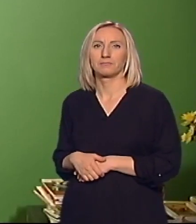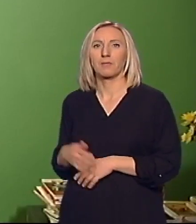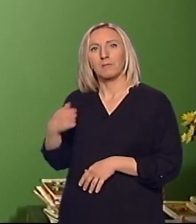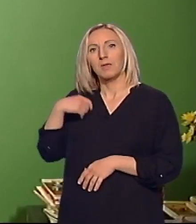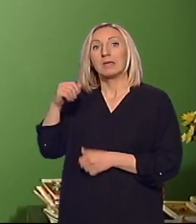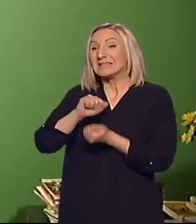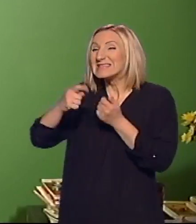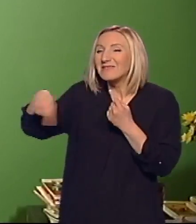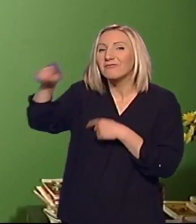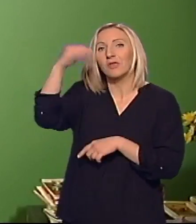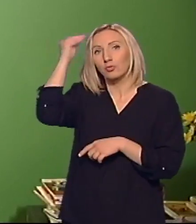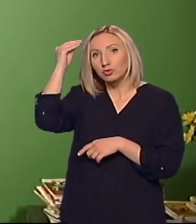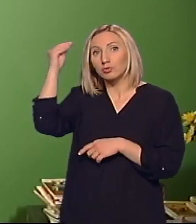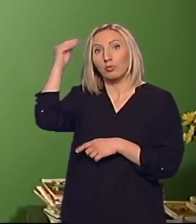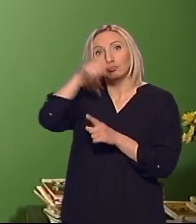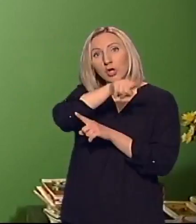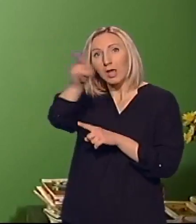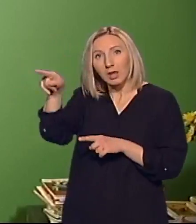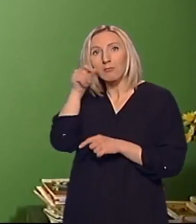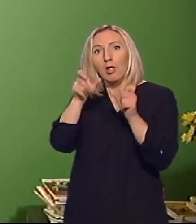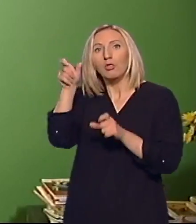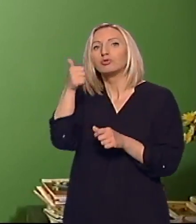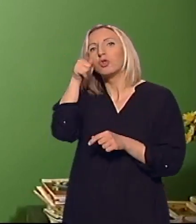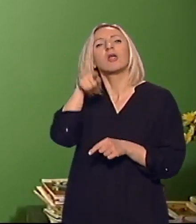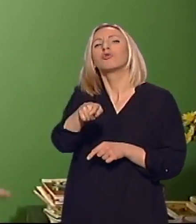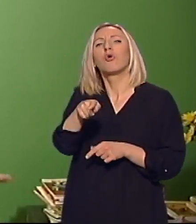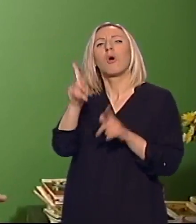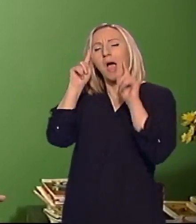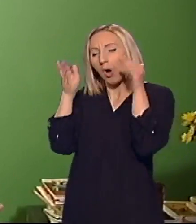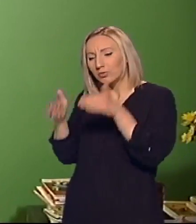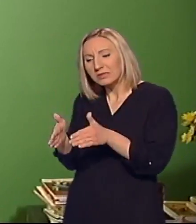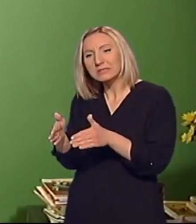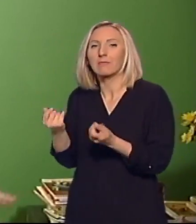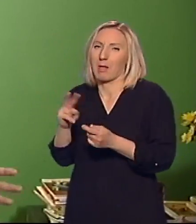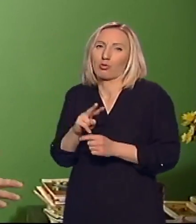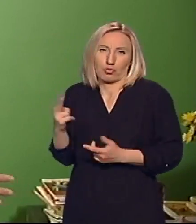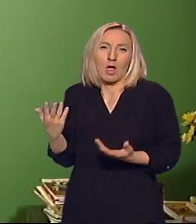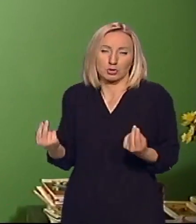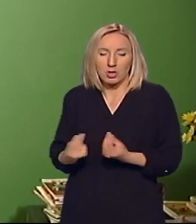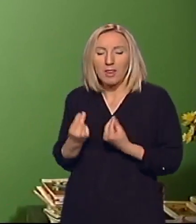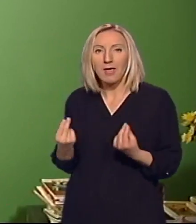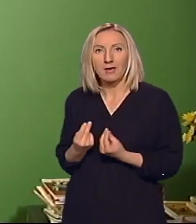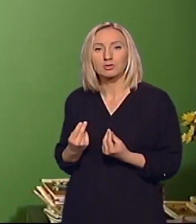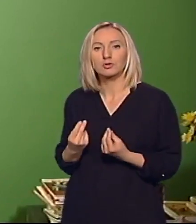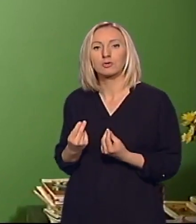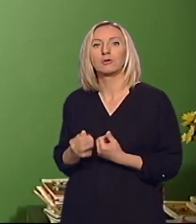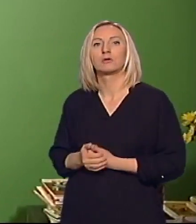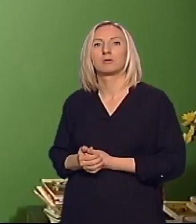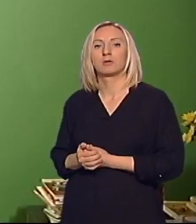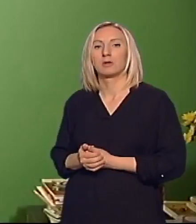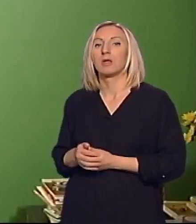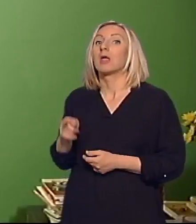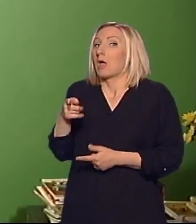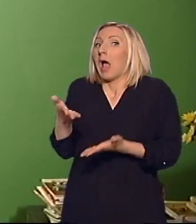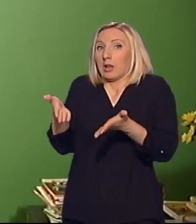Učimo svi. Znači, uče i oni o autizmu. Šta je to? Da je to prosto nešto što je malo drugačije. Ali je tu i